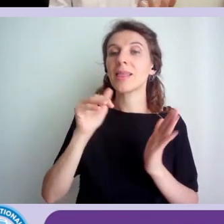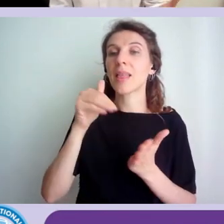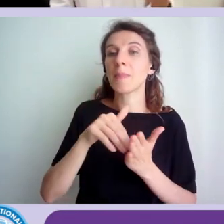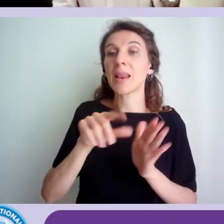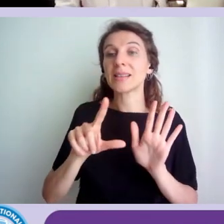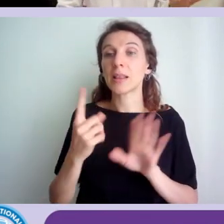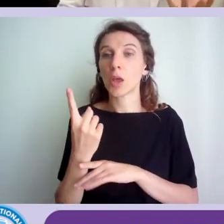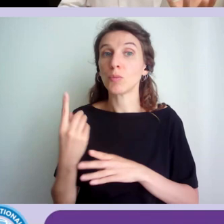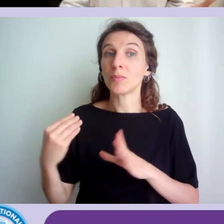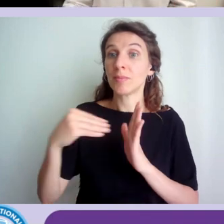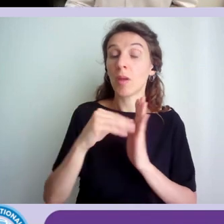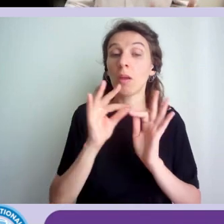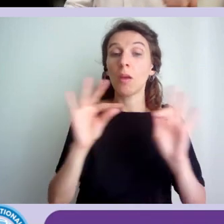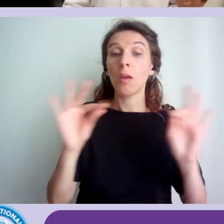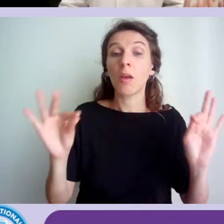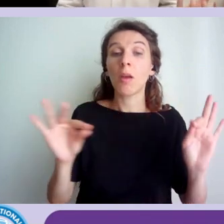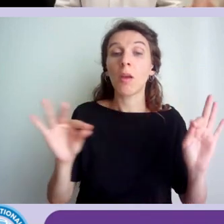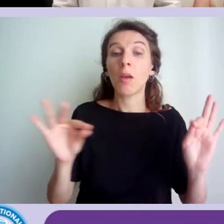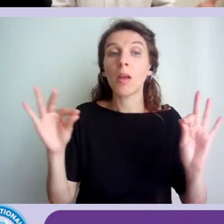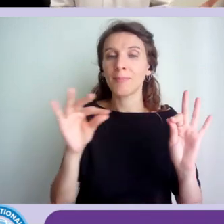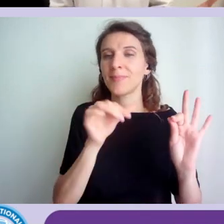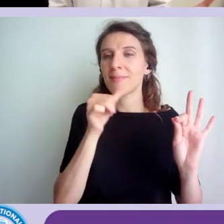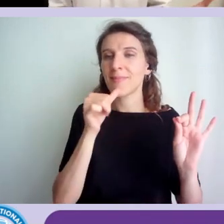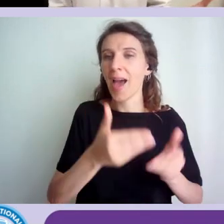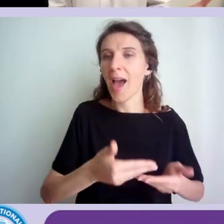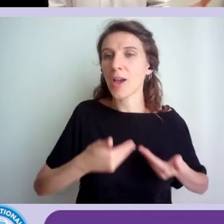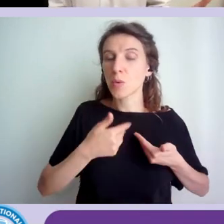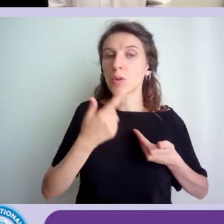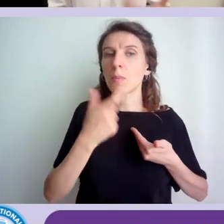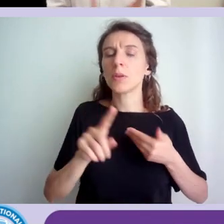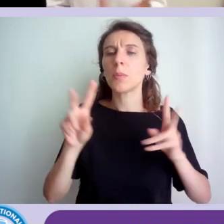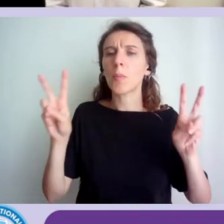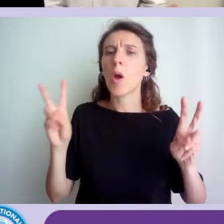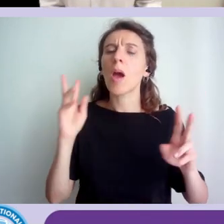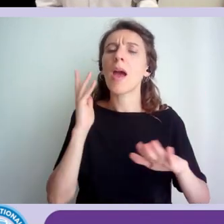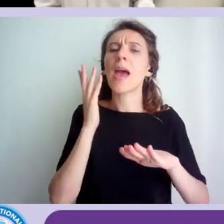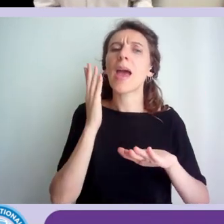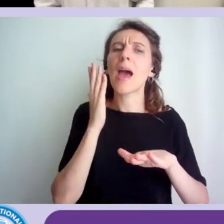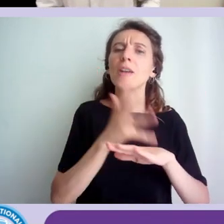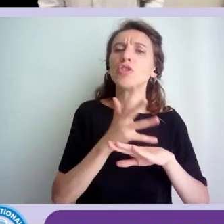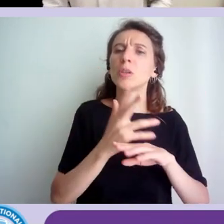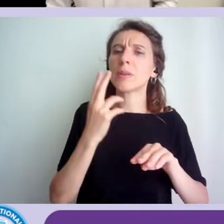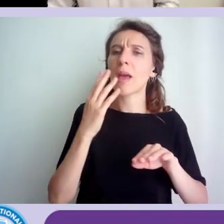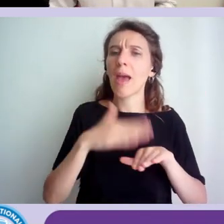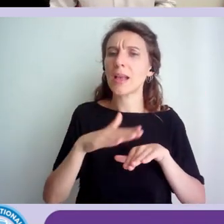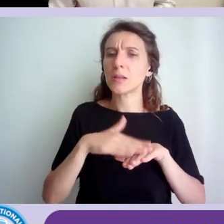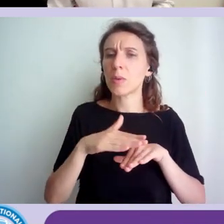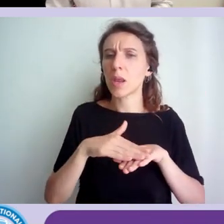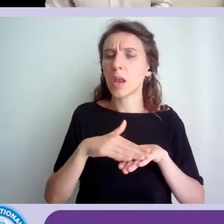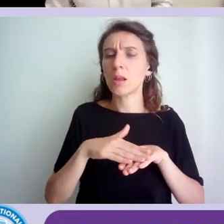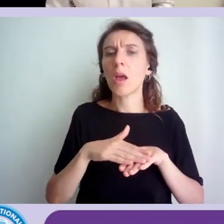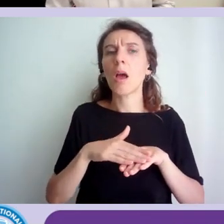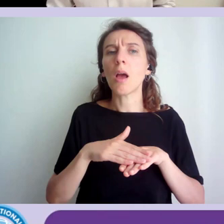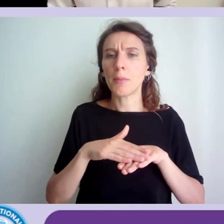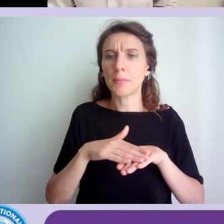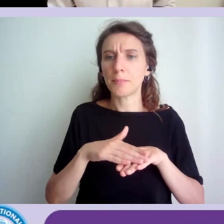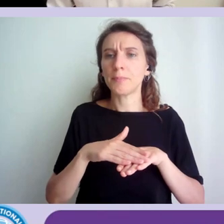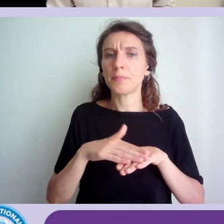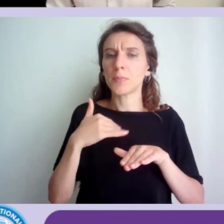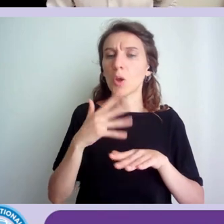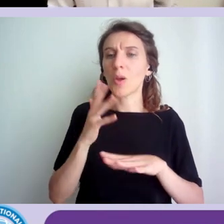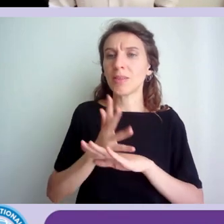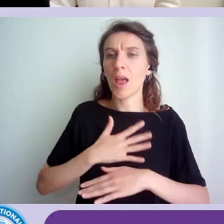proprio la definizione di accessibility experience, che è anche quella che ho usato per il mio intervento,